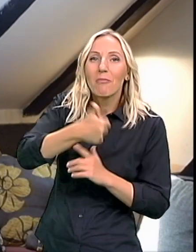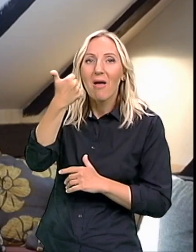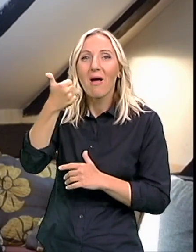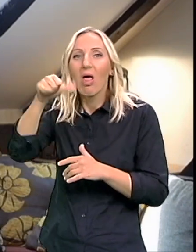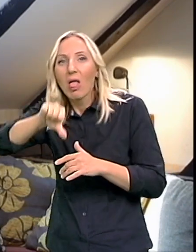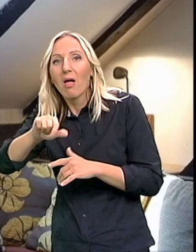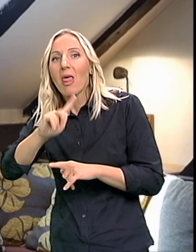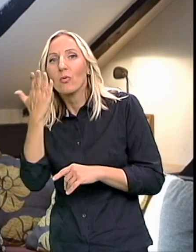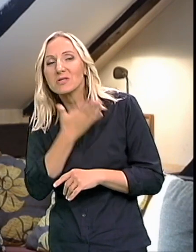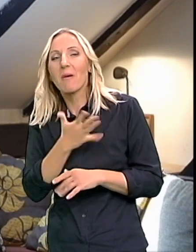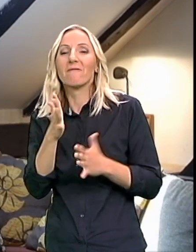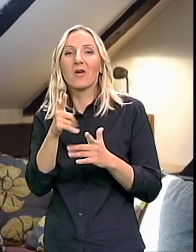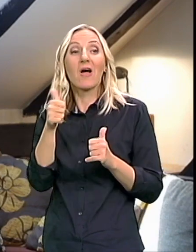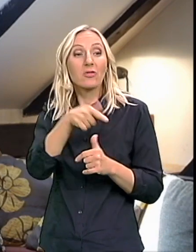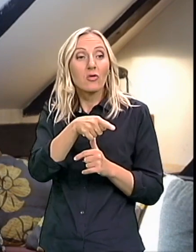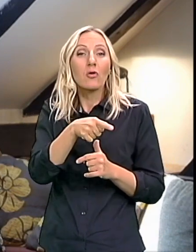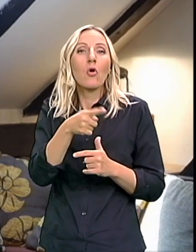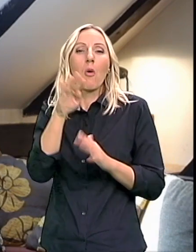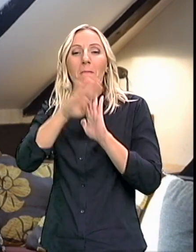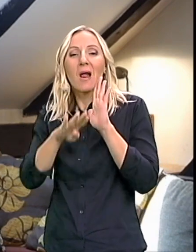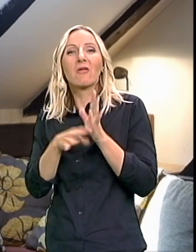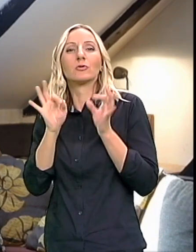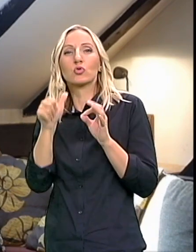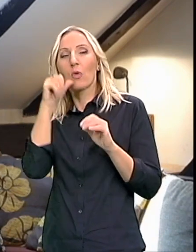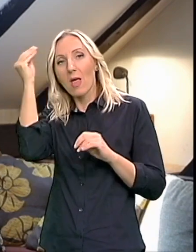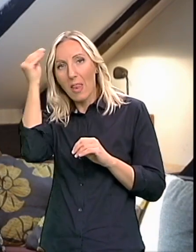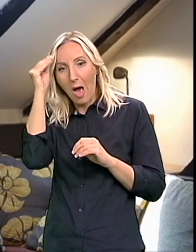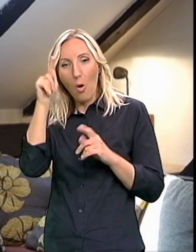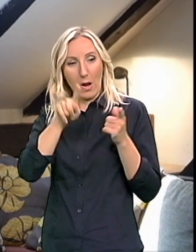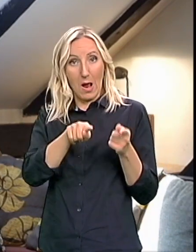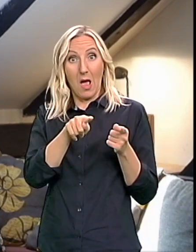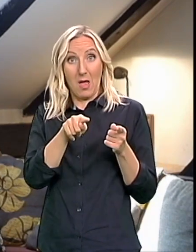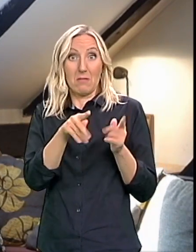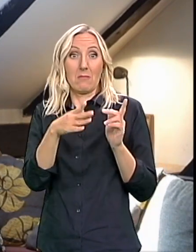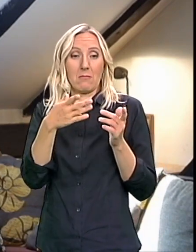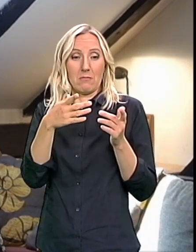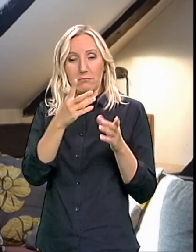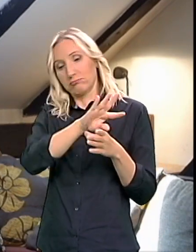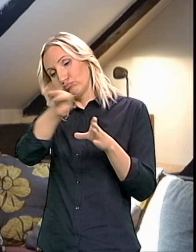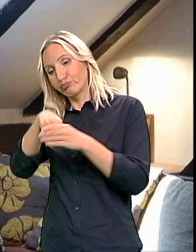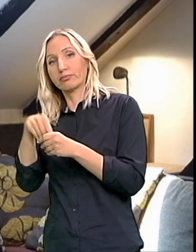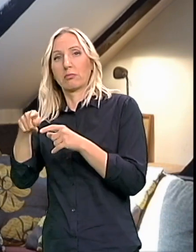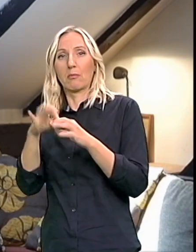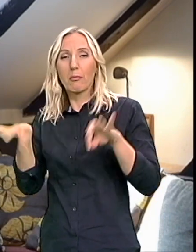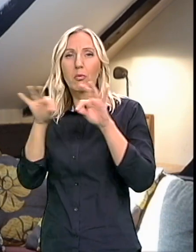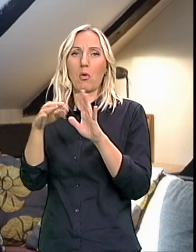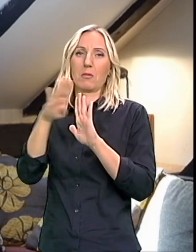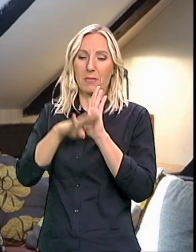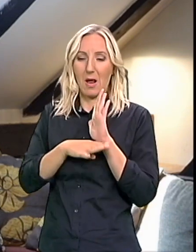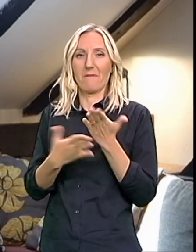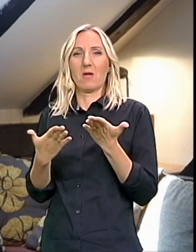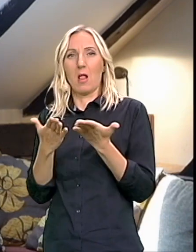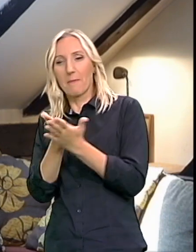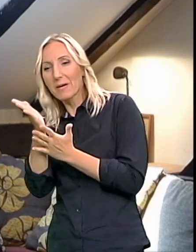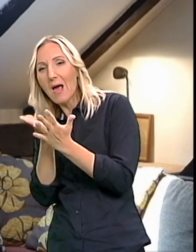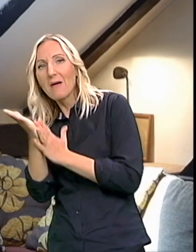sistematizovano Po pravilima struke i nauke Pa je to pretočeno nekakve projekte Upravila u razno razne pravce